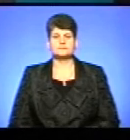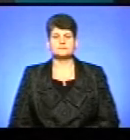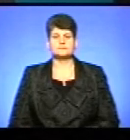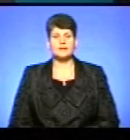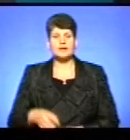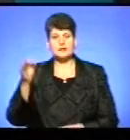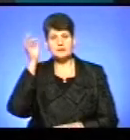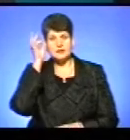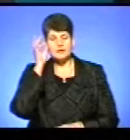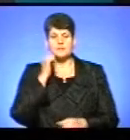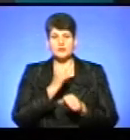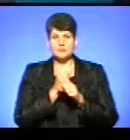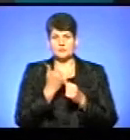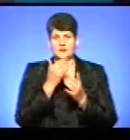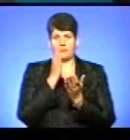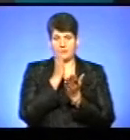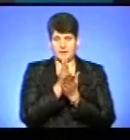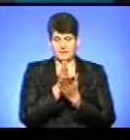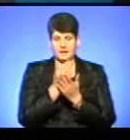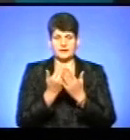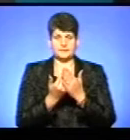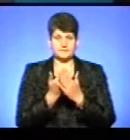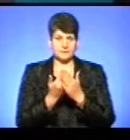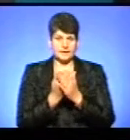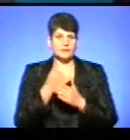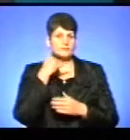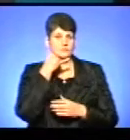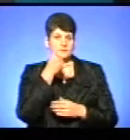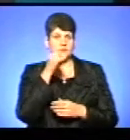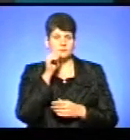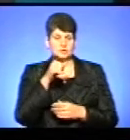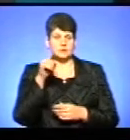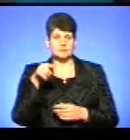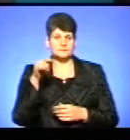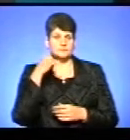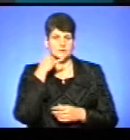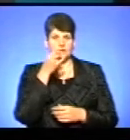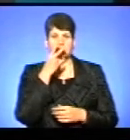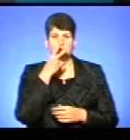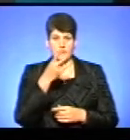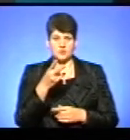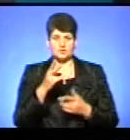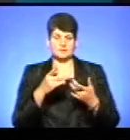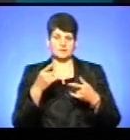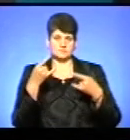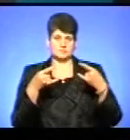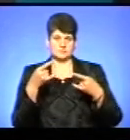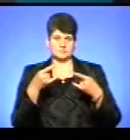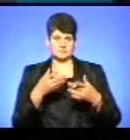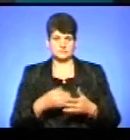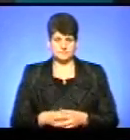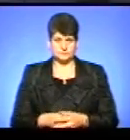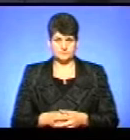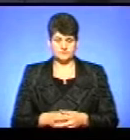Нагадаю, ми працюємо у прямому ефірі. Зателефонувати до студії ви можете за телефоном, який бачите на своїх екранах.